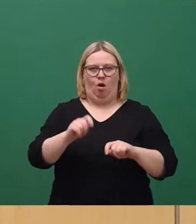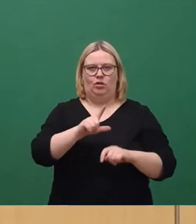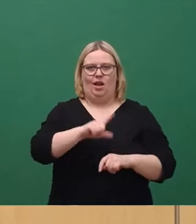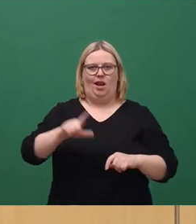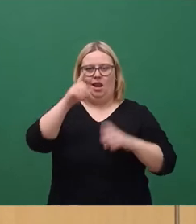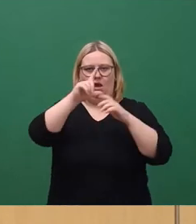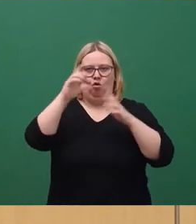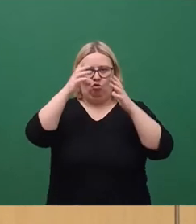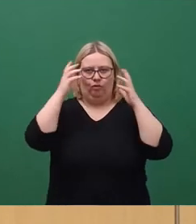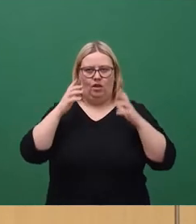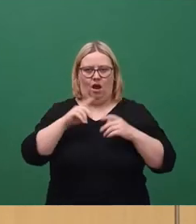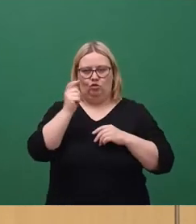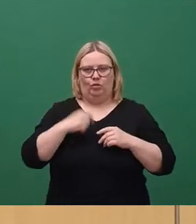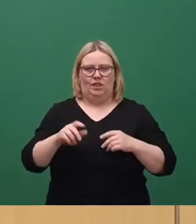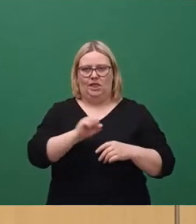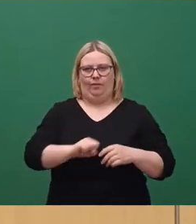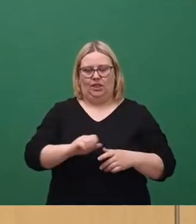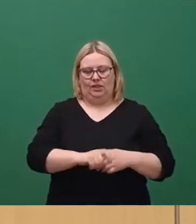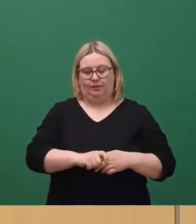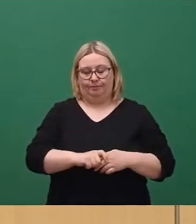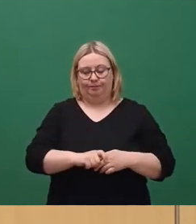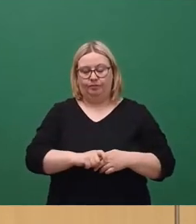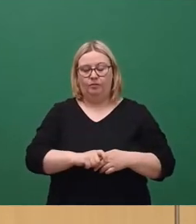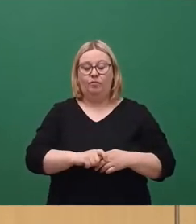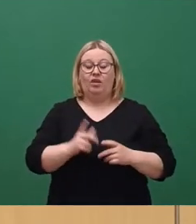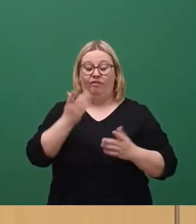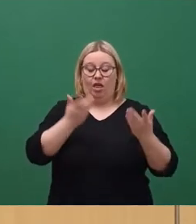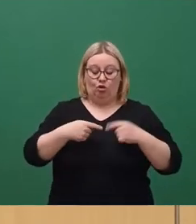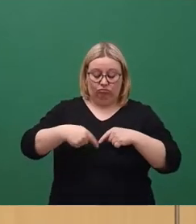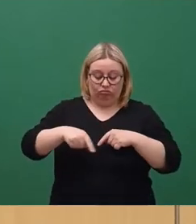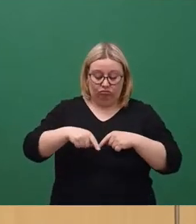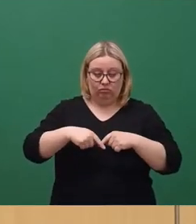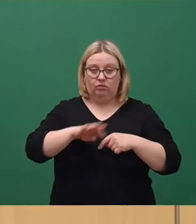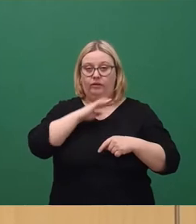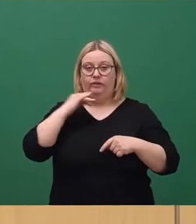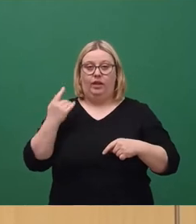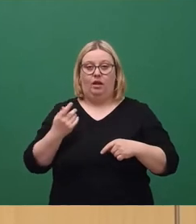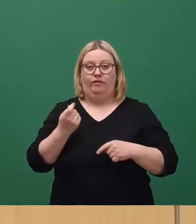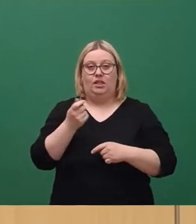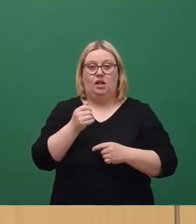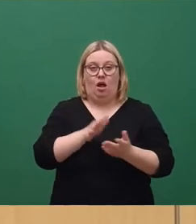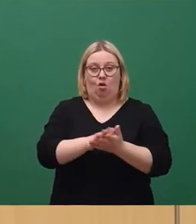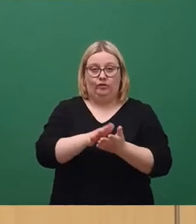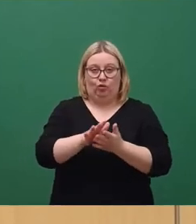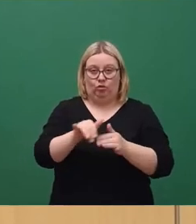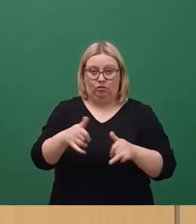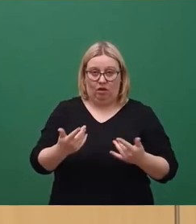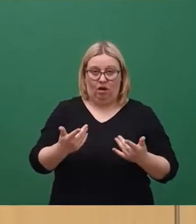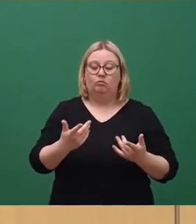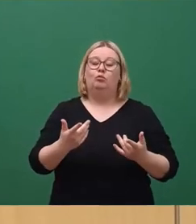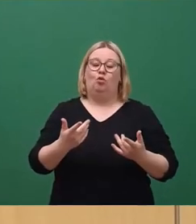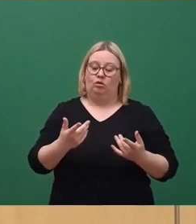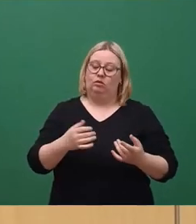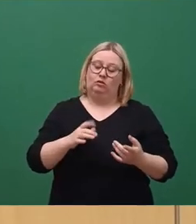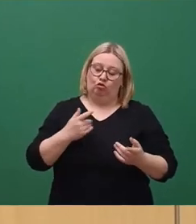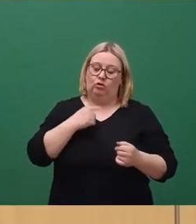in Seidnitz. Wenn auch in naher Zukunft große finanzielle Herausforderungen in den städtischen Haushalt anstehen, ich nannte schon